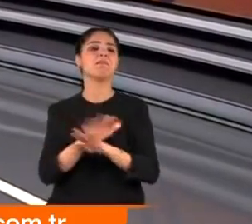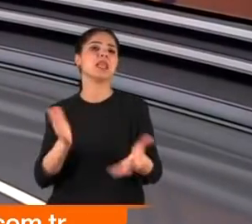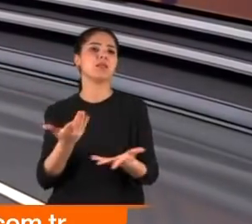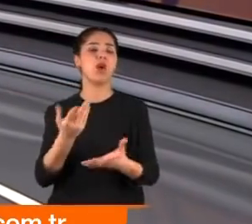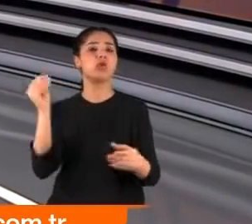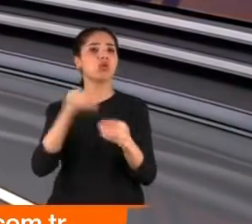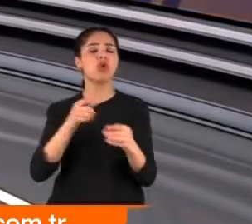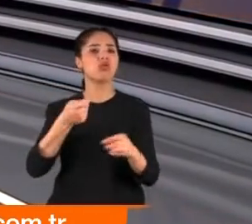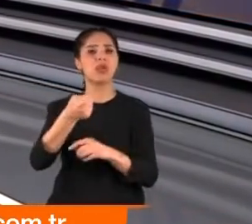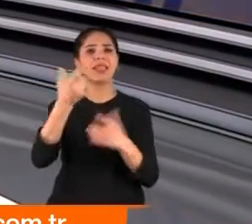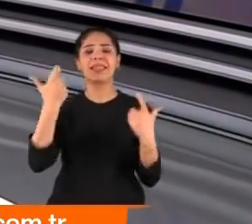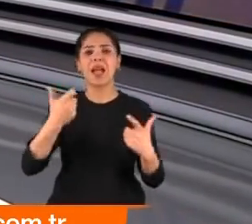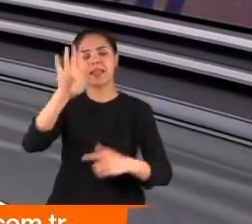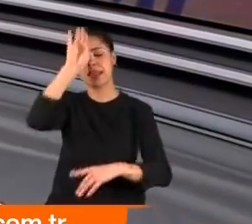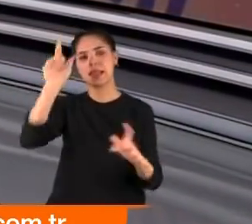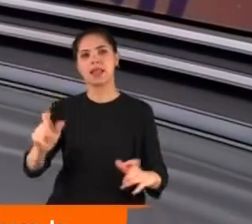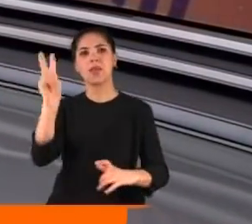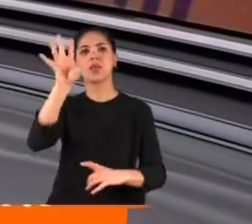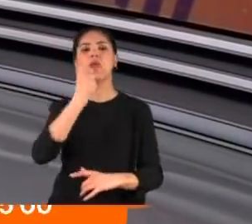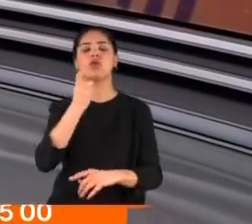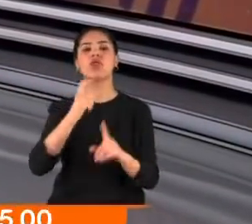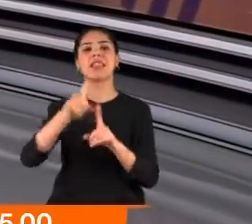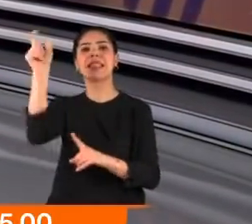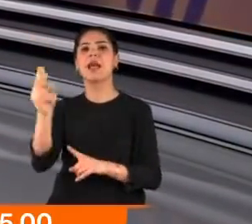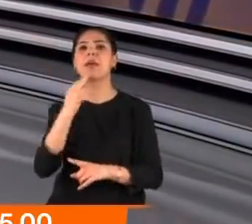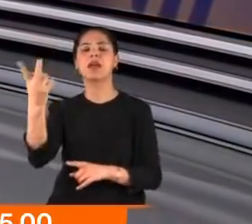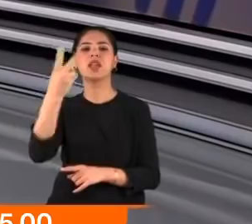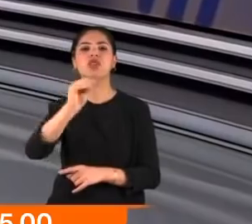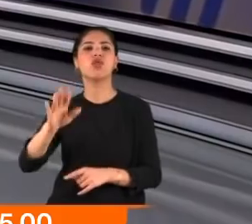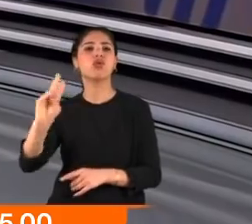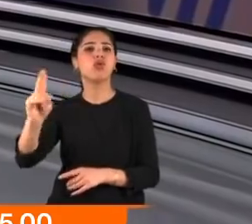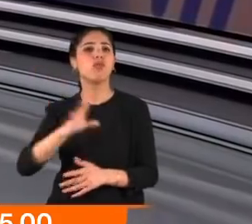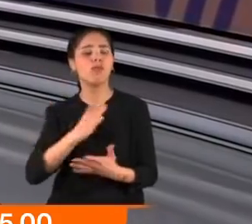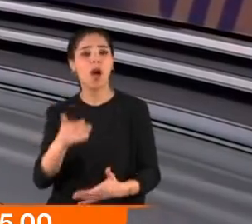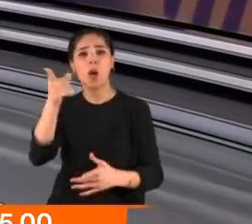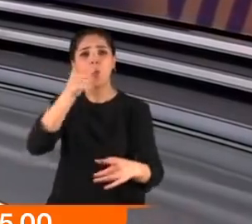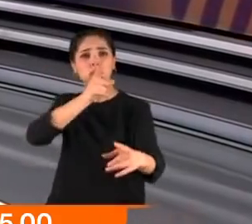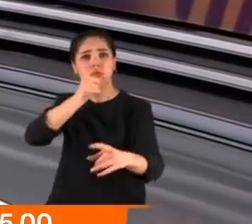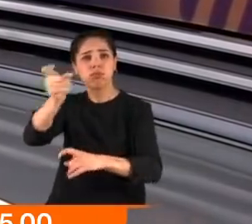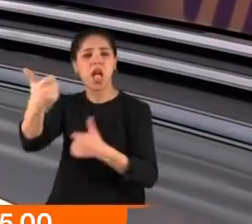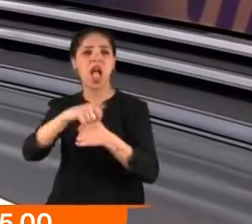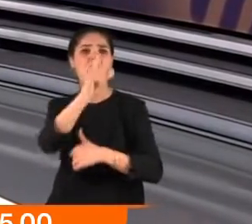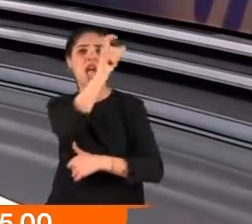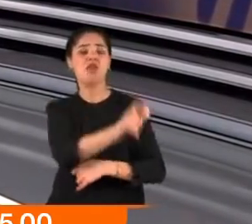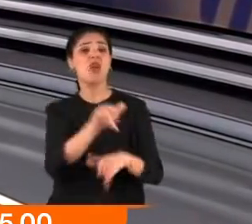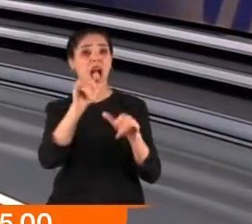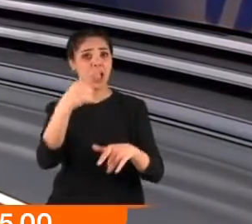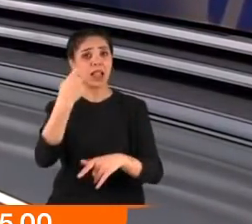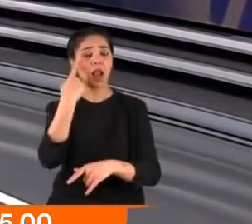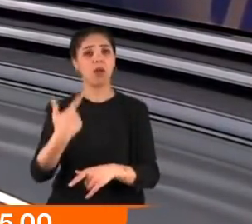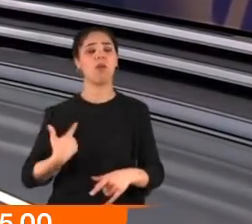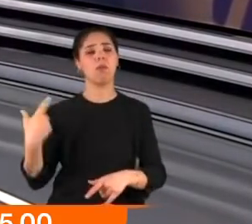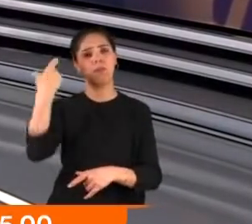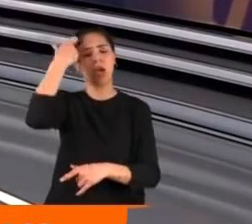İstanbul'da yaşandı. 23 yaşındaki Demet Aslan iki çocuk annesiydi. Ona kurşun yağdıran eşi aynı silahla kendi